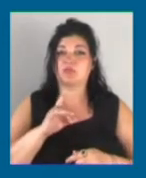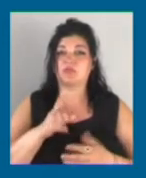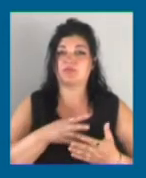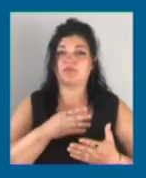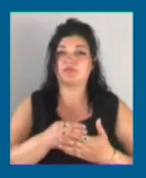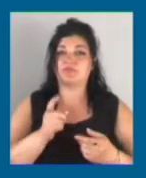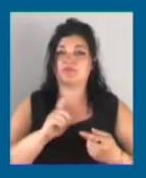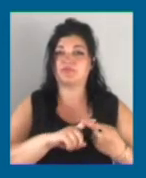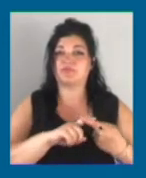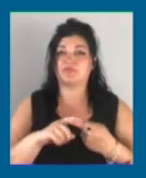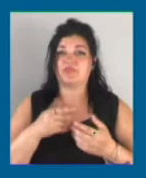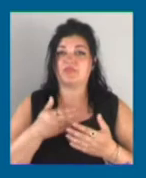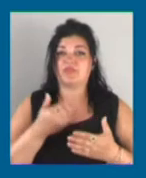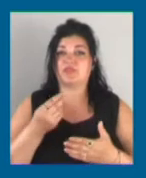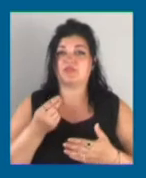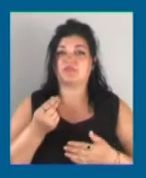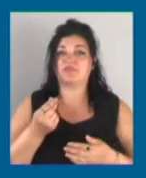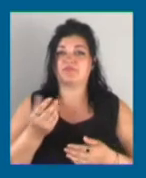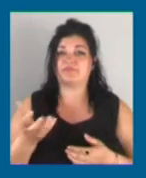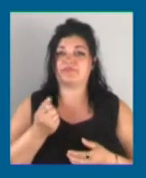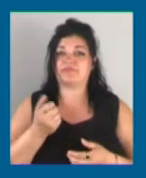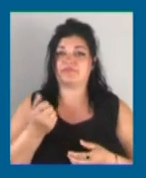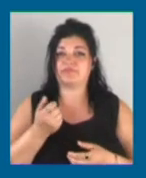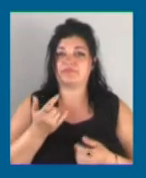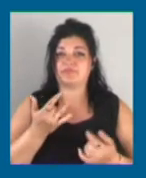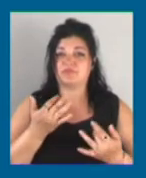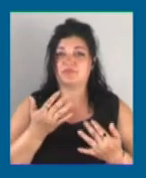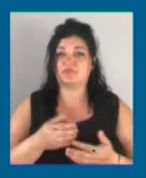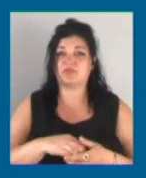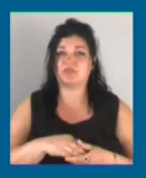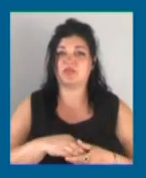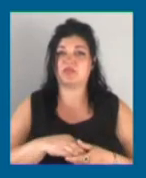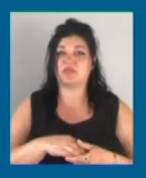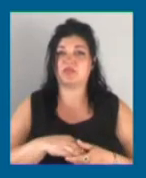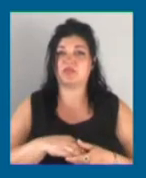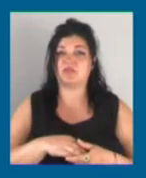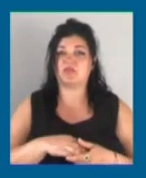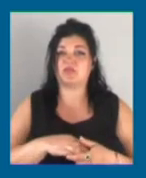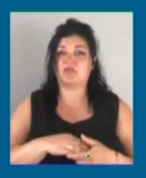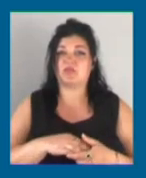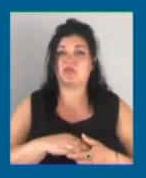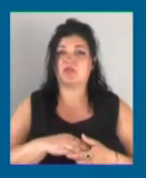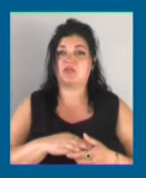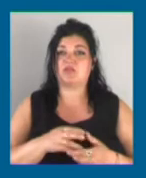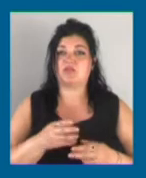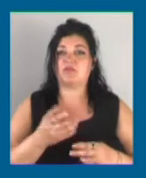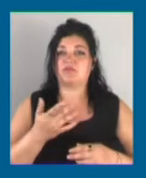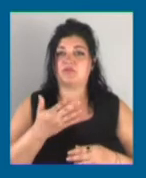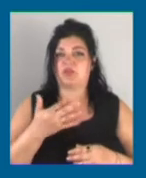та їх вартості. У середньому цхема приносила замиснику на місяць до 2 тисяч доларів США